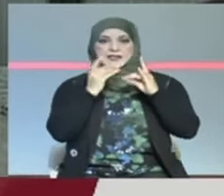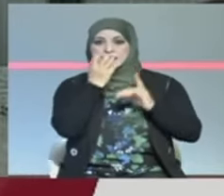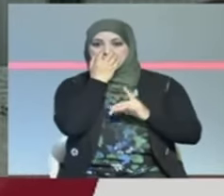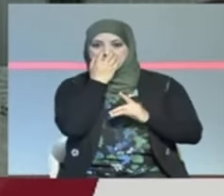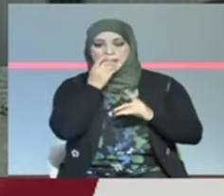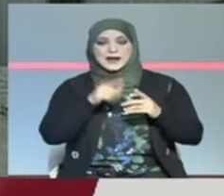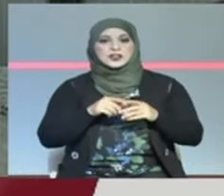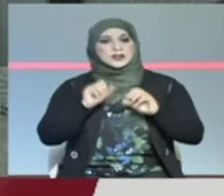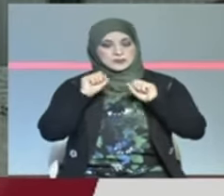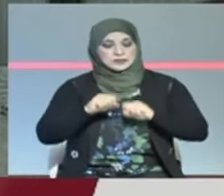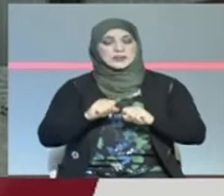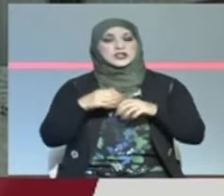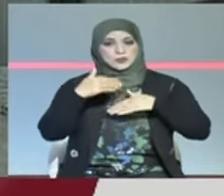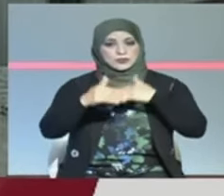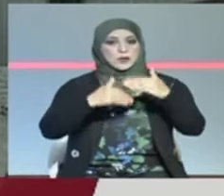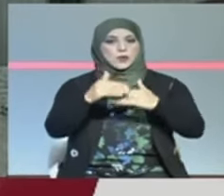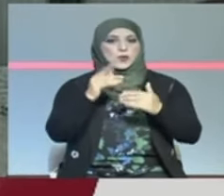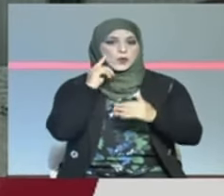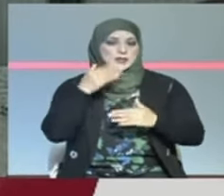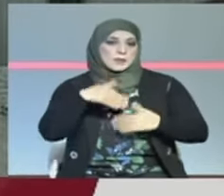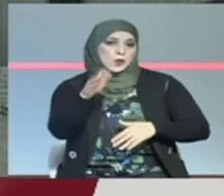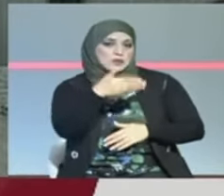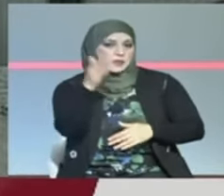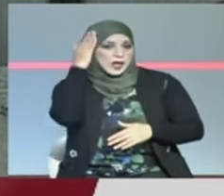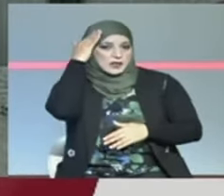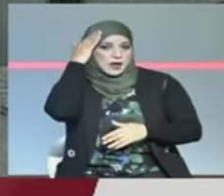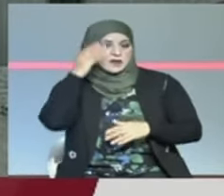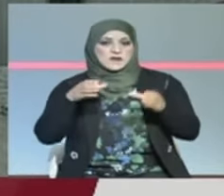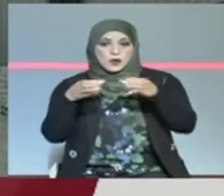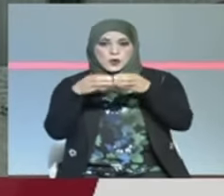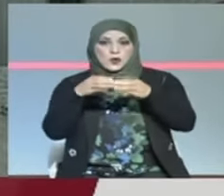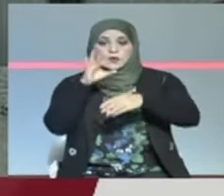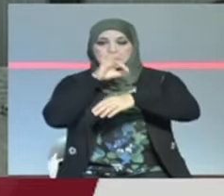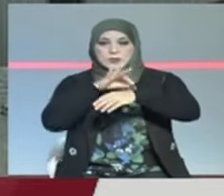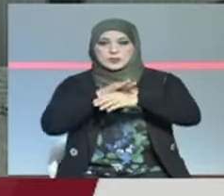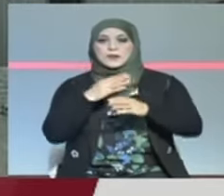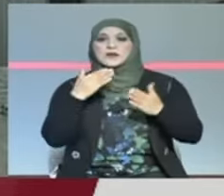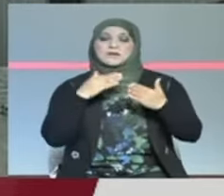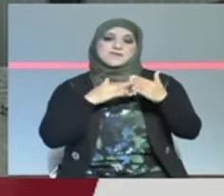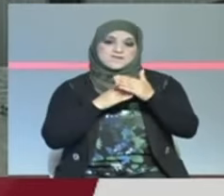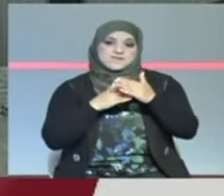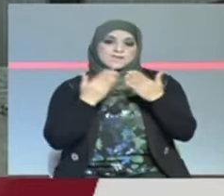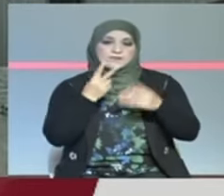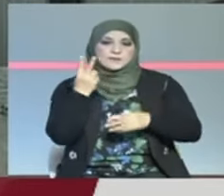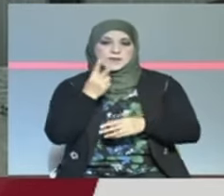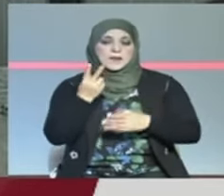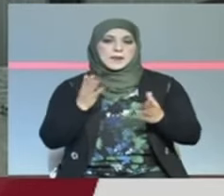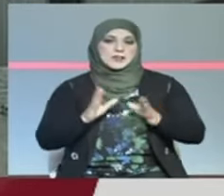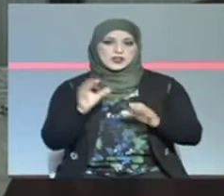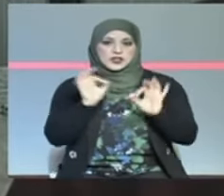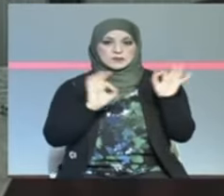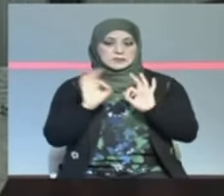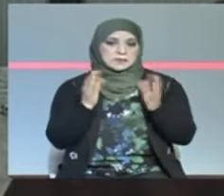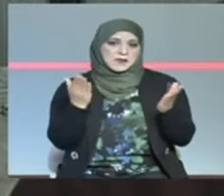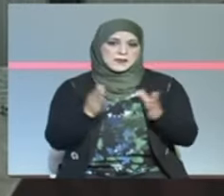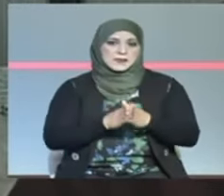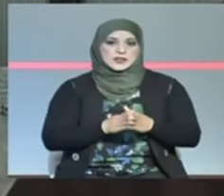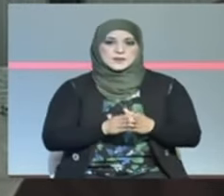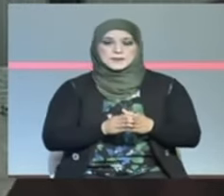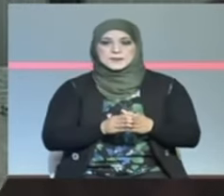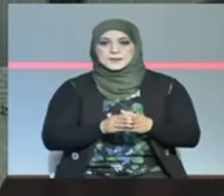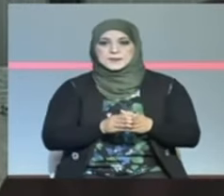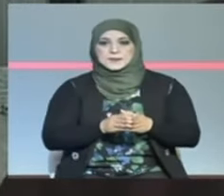الأسرة لكن كما تعرف الإمكانيات البشرية محدودة على الأخر دي جاكي يمرض لي أنا في غميين